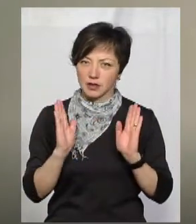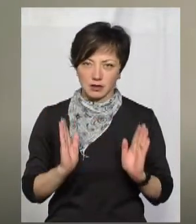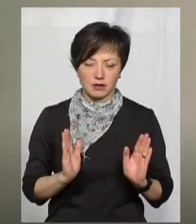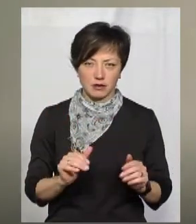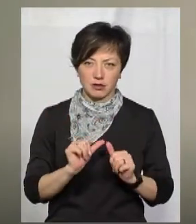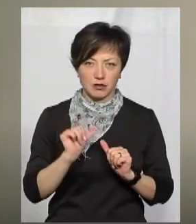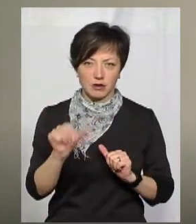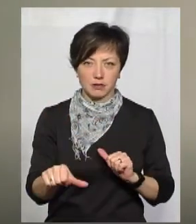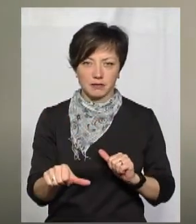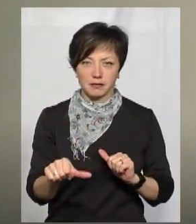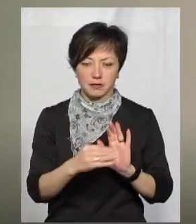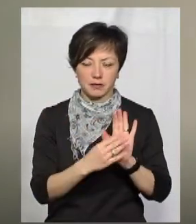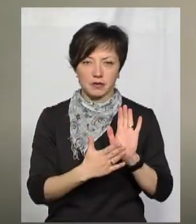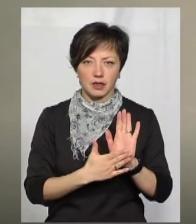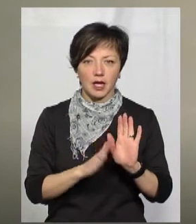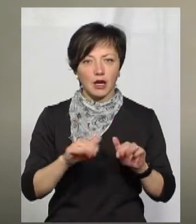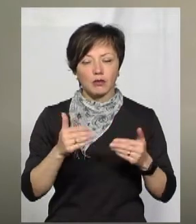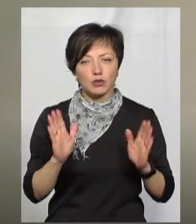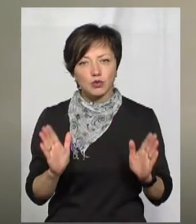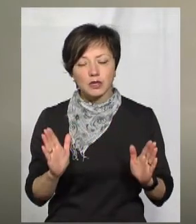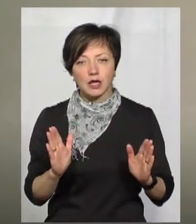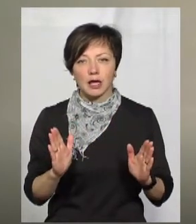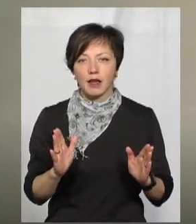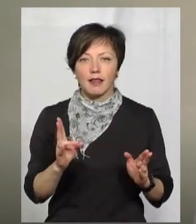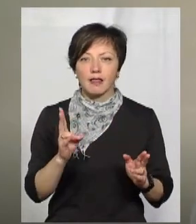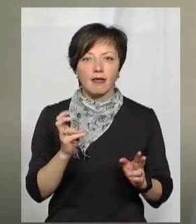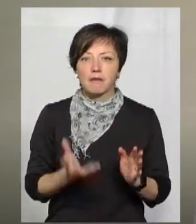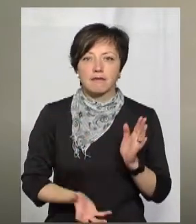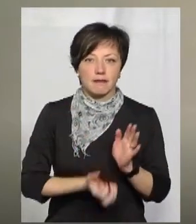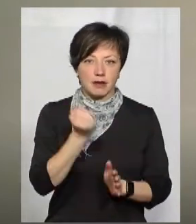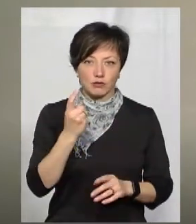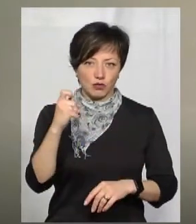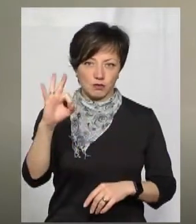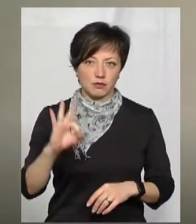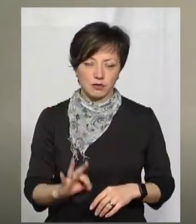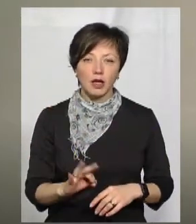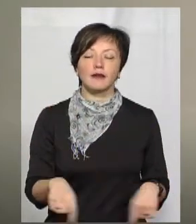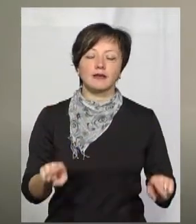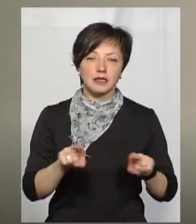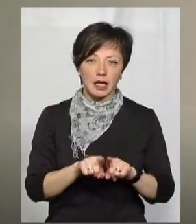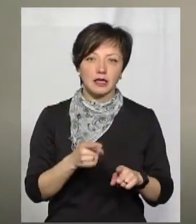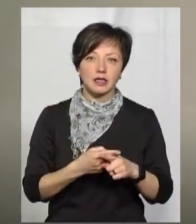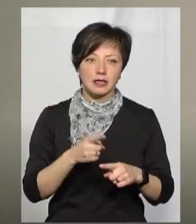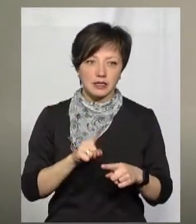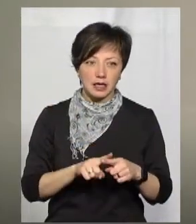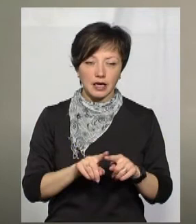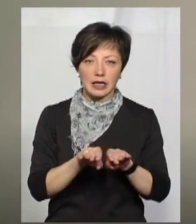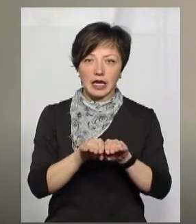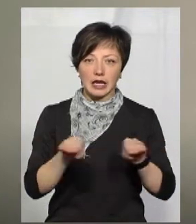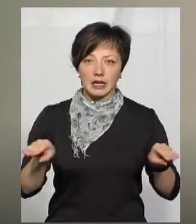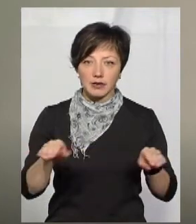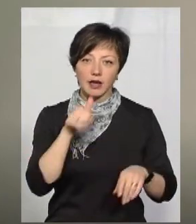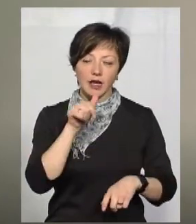препарати призначаються, рекомендується. І вони не є панацеєю, тому що все-таки це на рівні